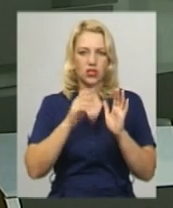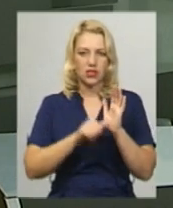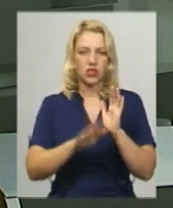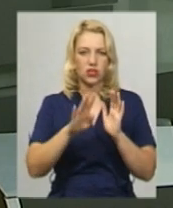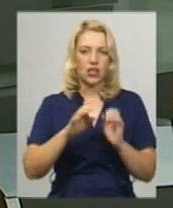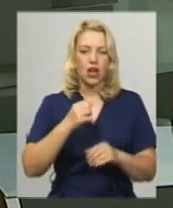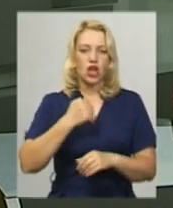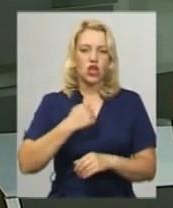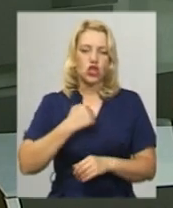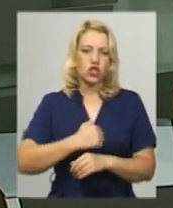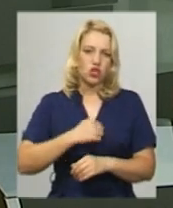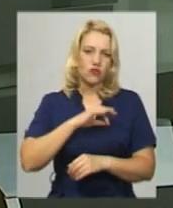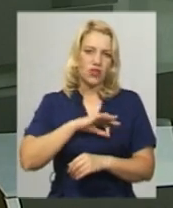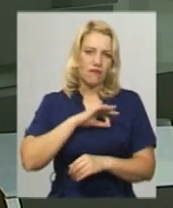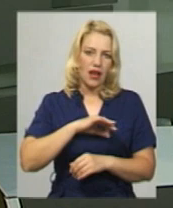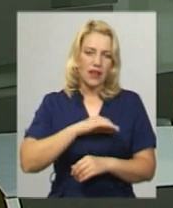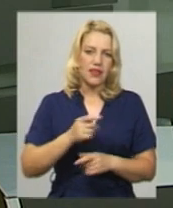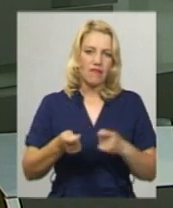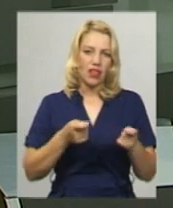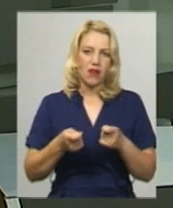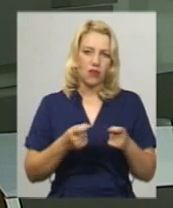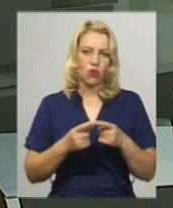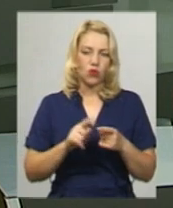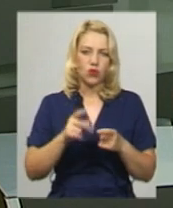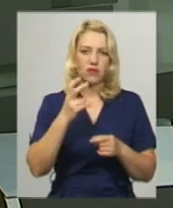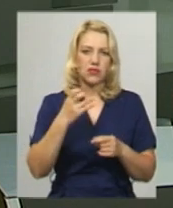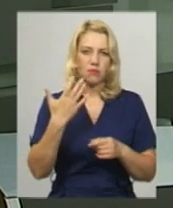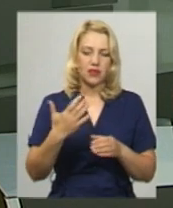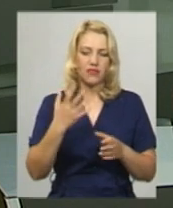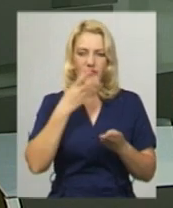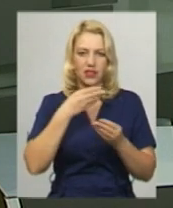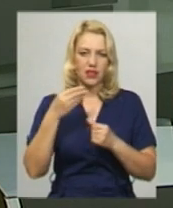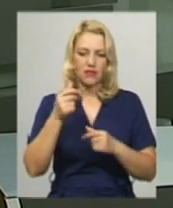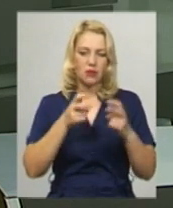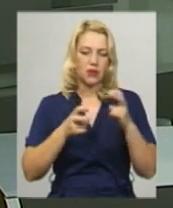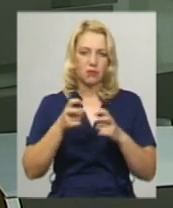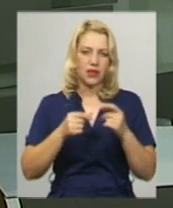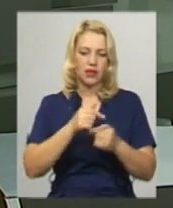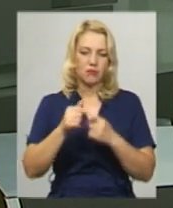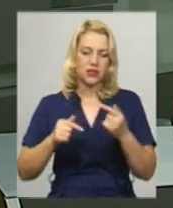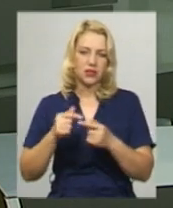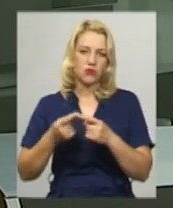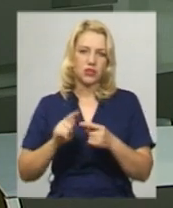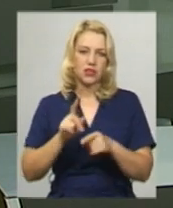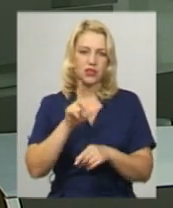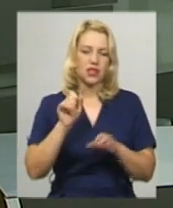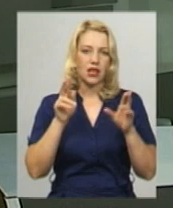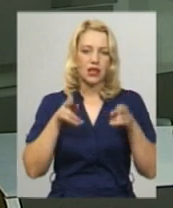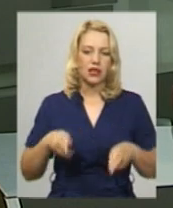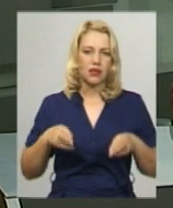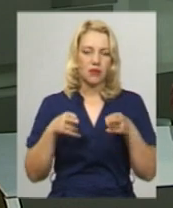службовим становищем» та частиною 2 ст. 205 «Фіктивне підприємство. Це за Кримінальним кодексом